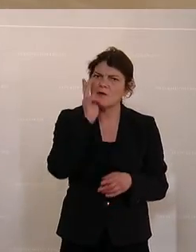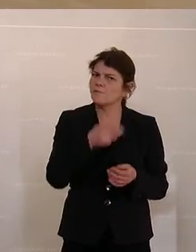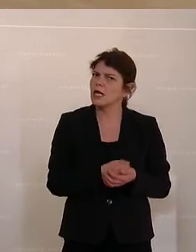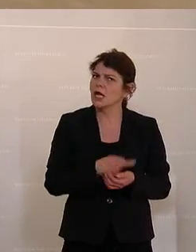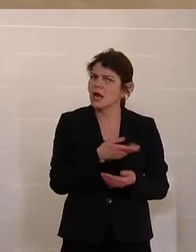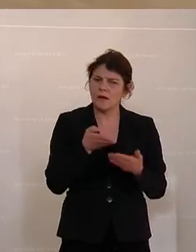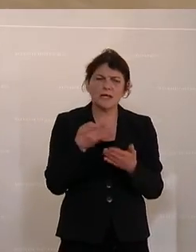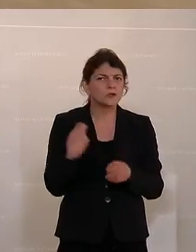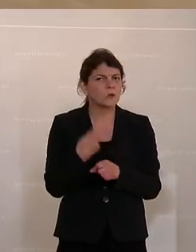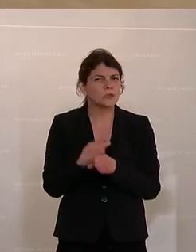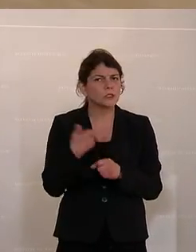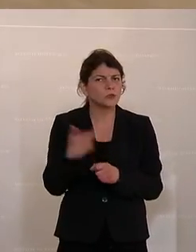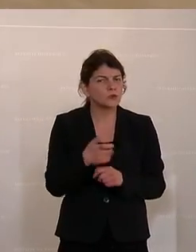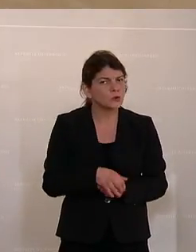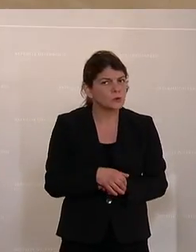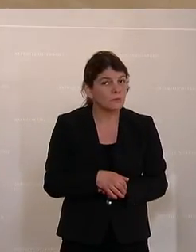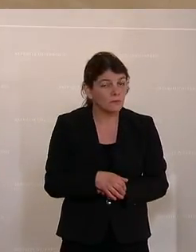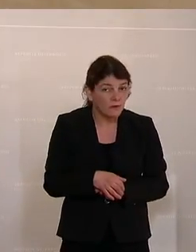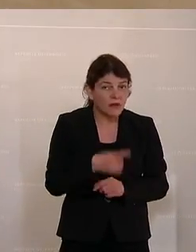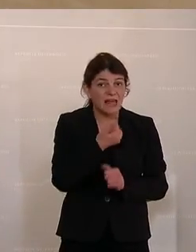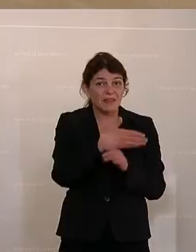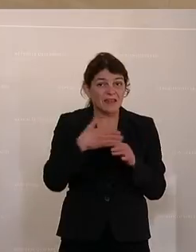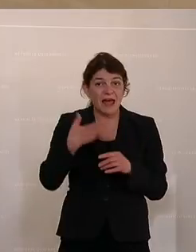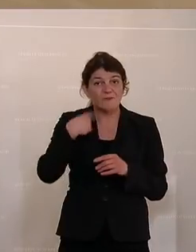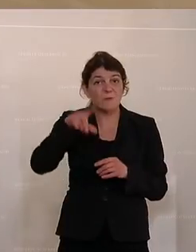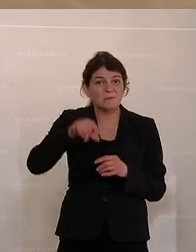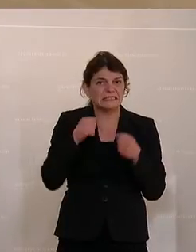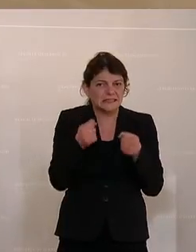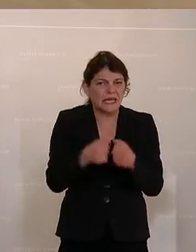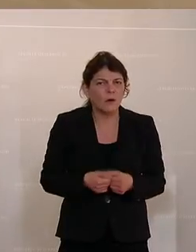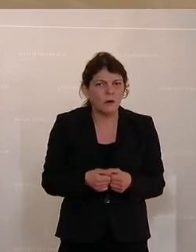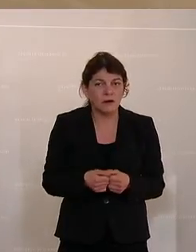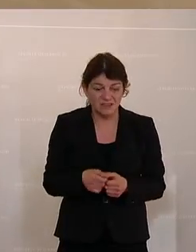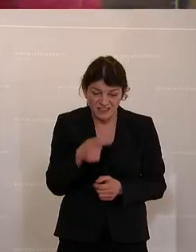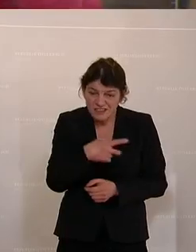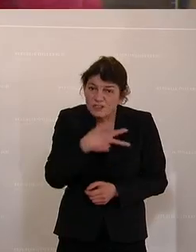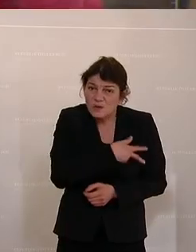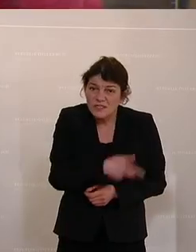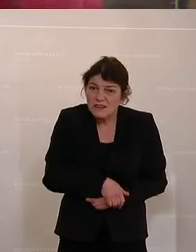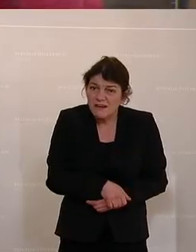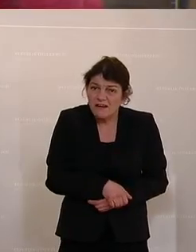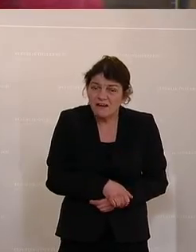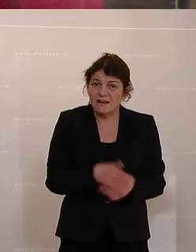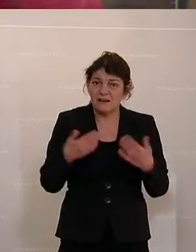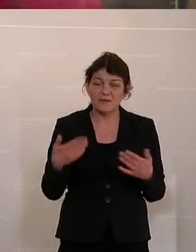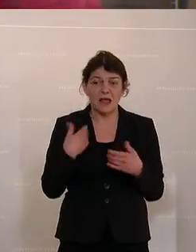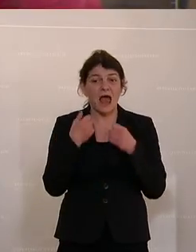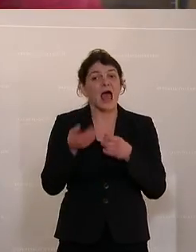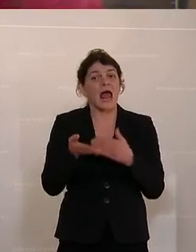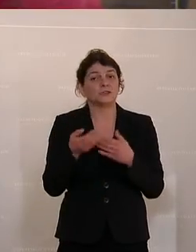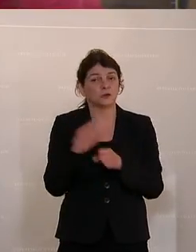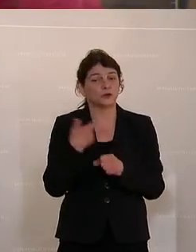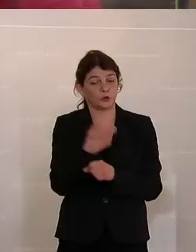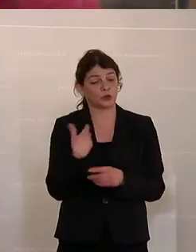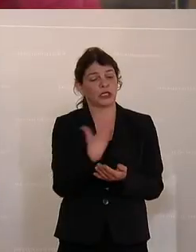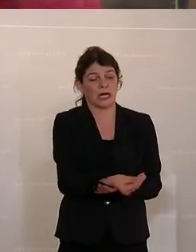Heizkostenzuschuss, ist das ein Teil der Mindestsicherung? Ist das sozial, dass ich dir einen Heizkostenzuschuss gebe und